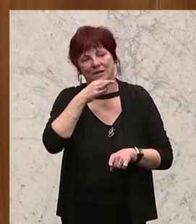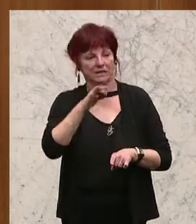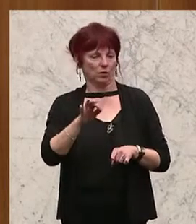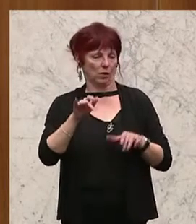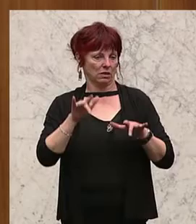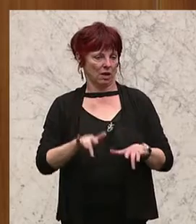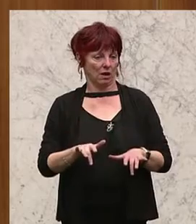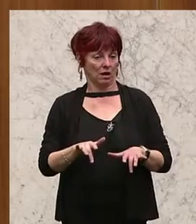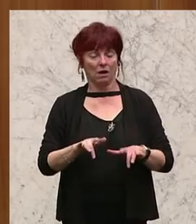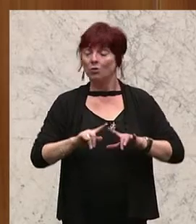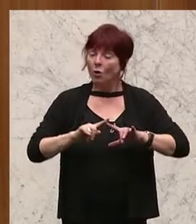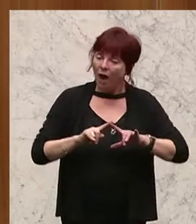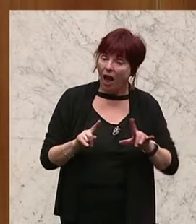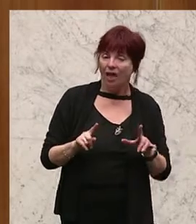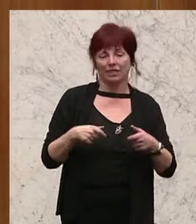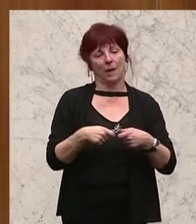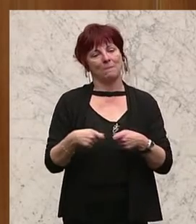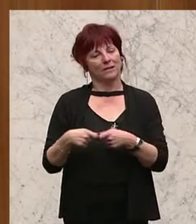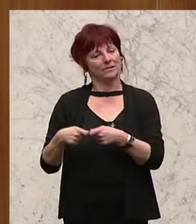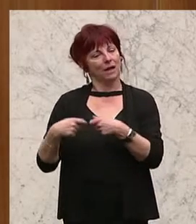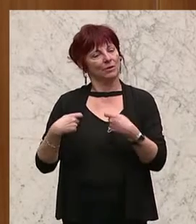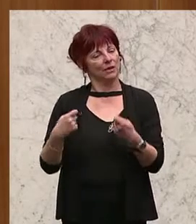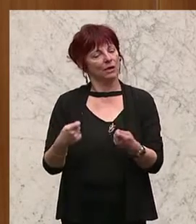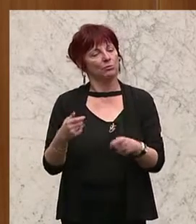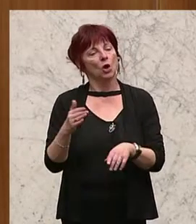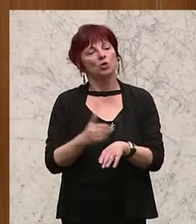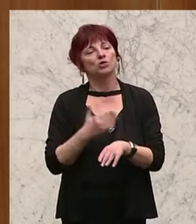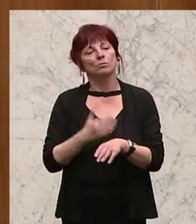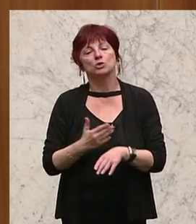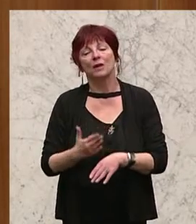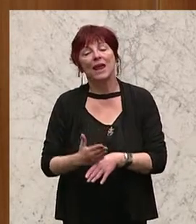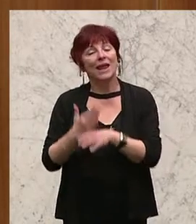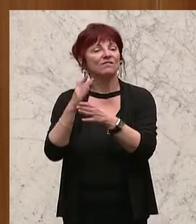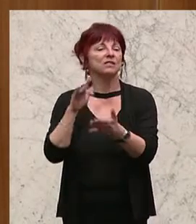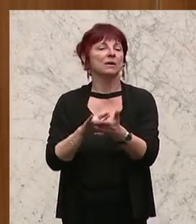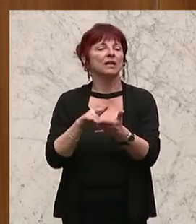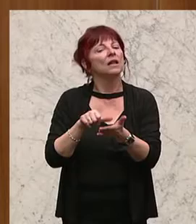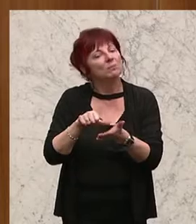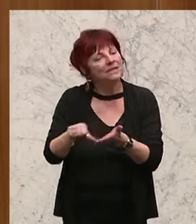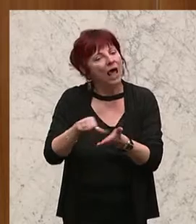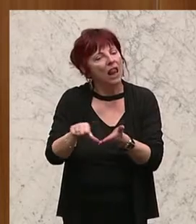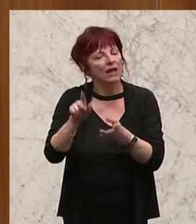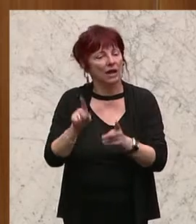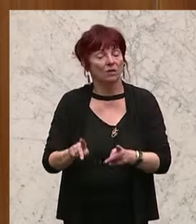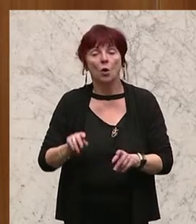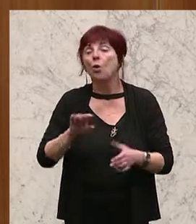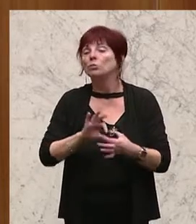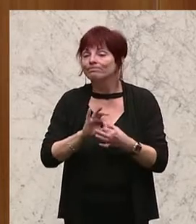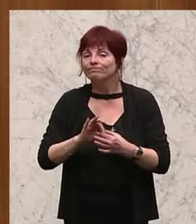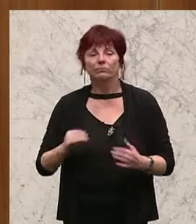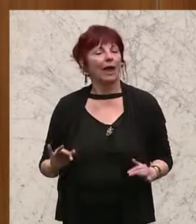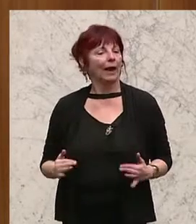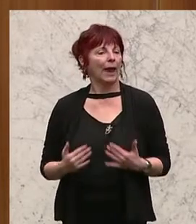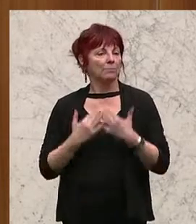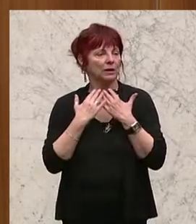damit man auch in der Finanzierung von Hilfsmitteln mehr tun kann. Zur Rehabilitation. Wir